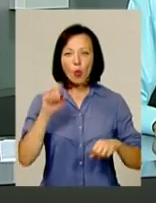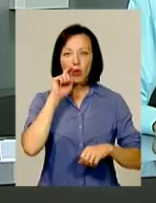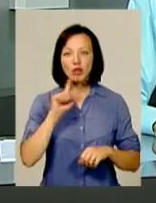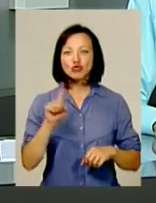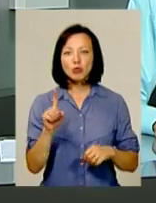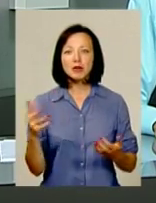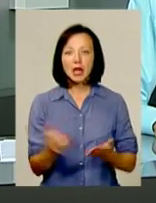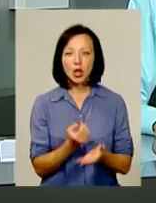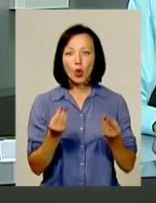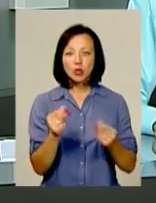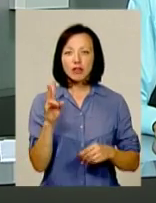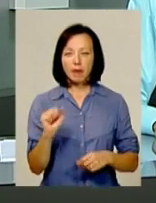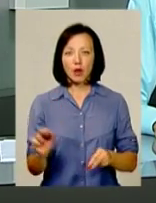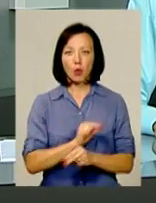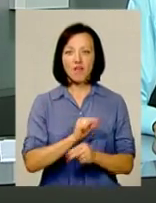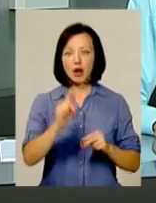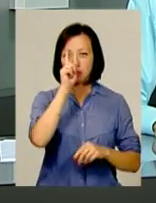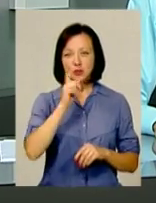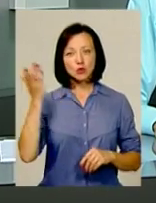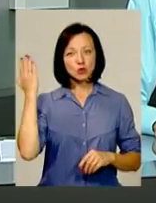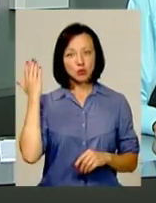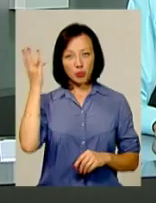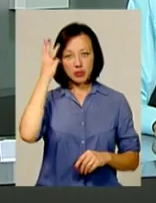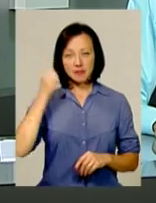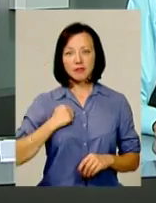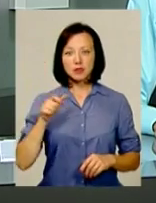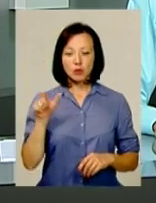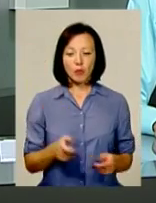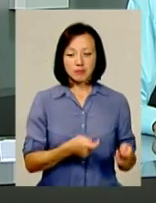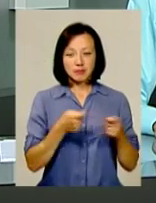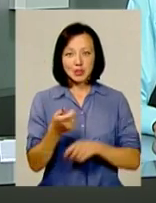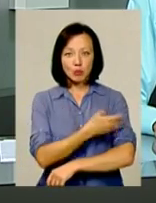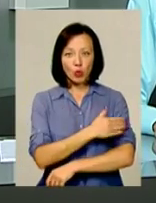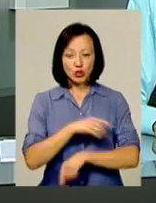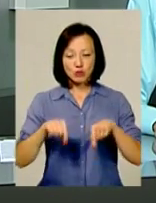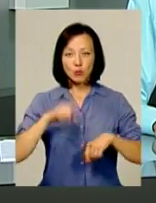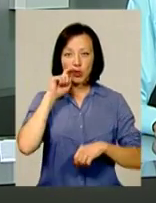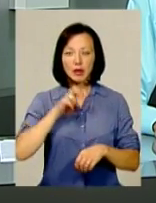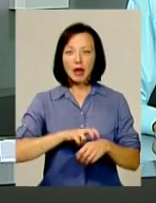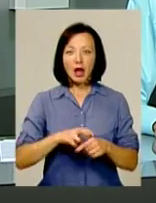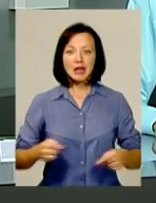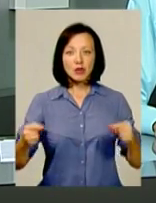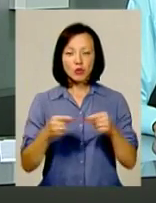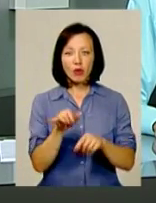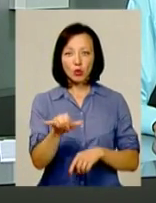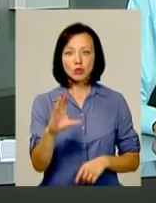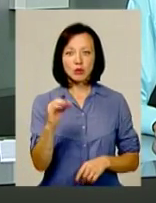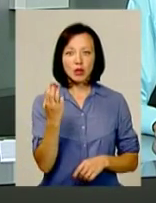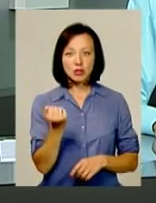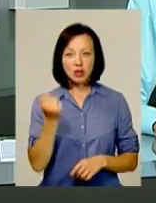лікування. Місяць подільського спецпризначенця транспортували із польської клініки в Україну. Лікарі діагностували в Олександра